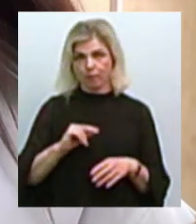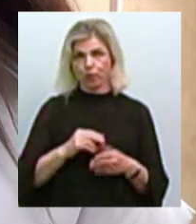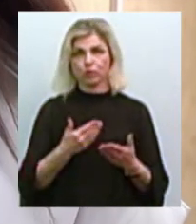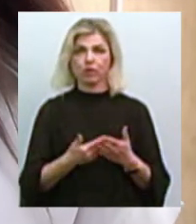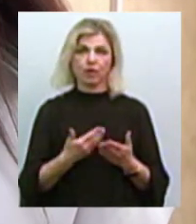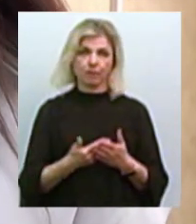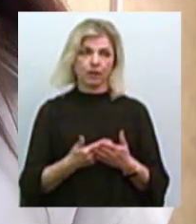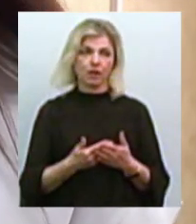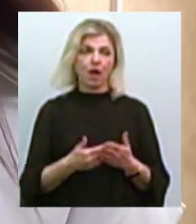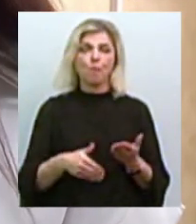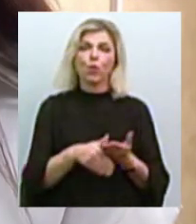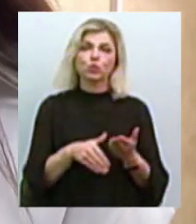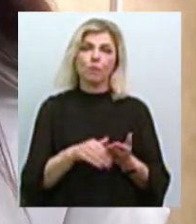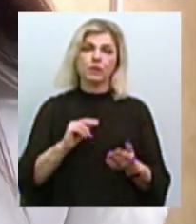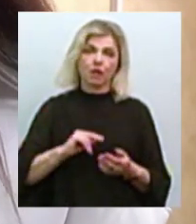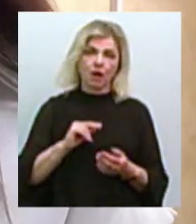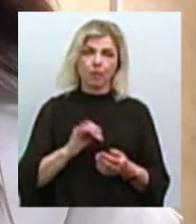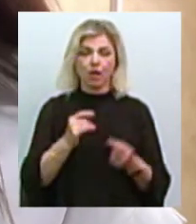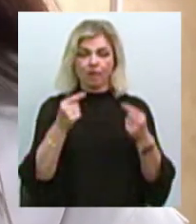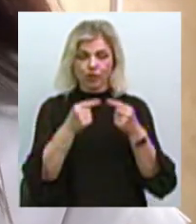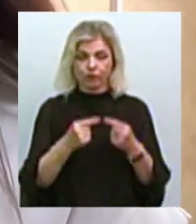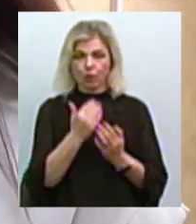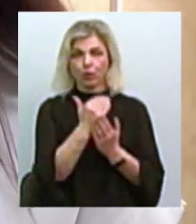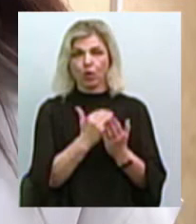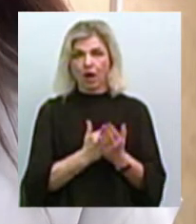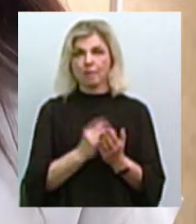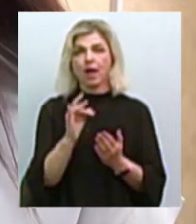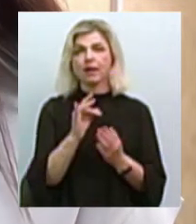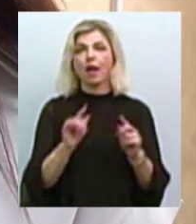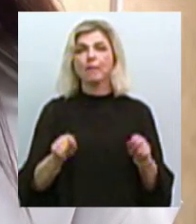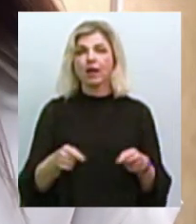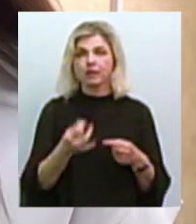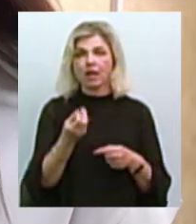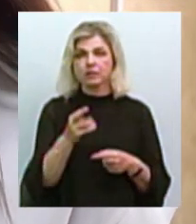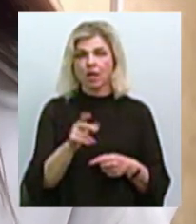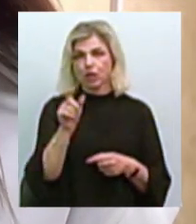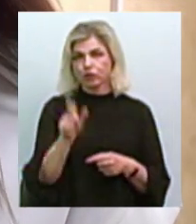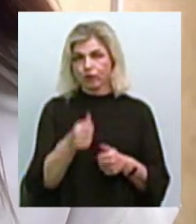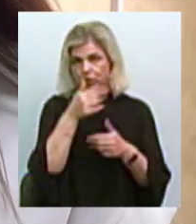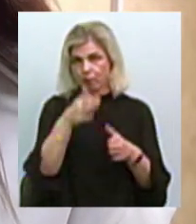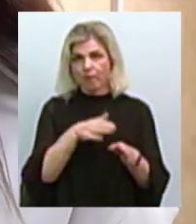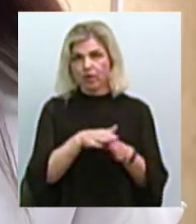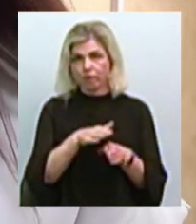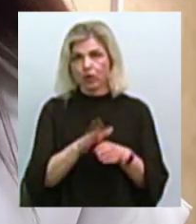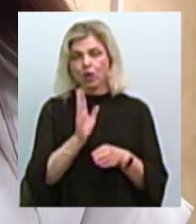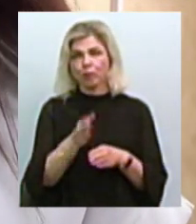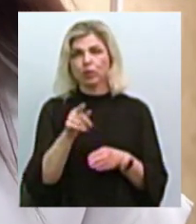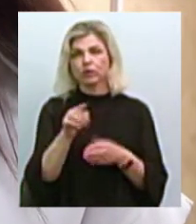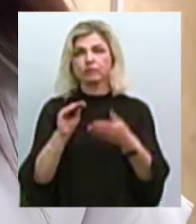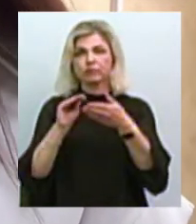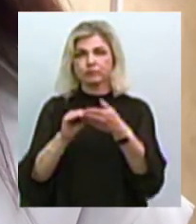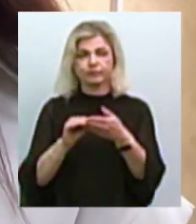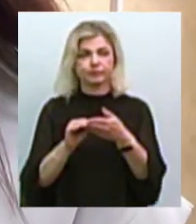підсобний робітник, але відповідно до програми реабілітації людина не може виконувати. Там буде з позначкою дрібних,